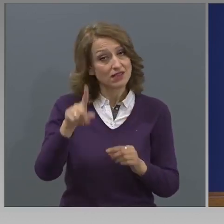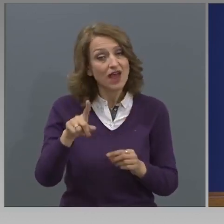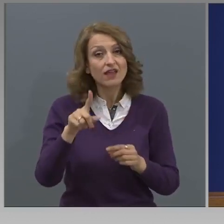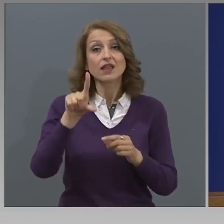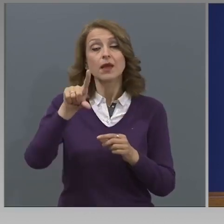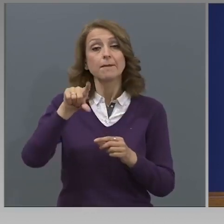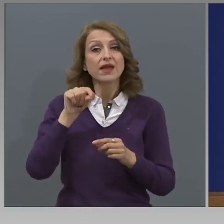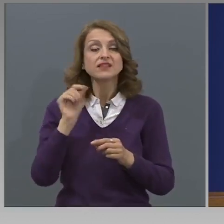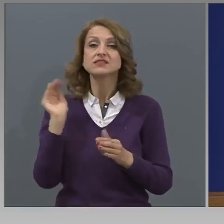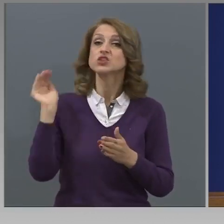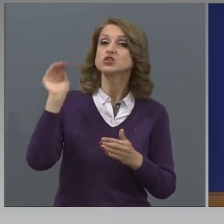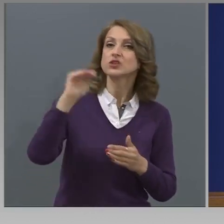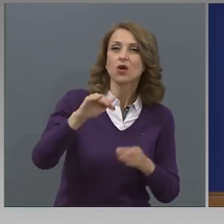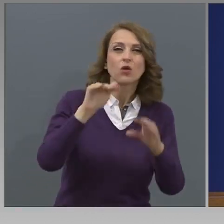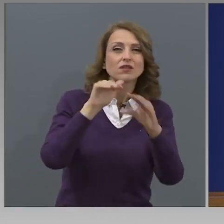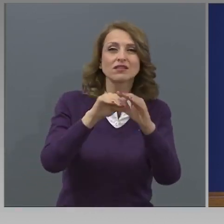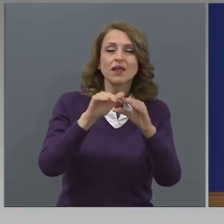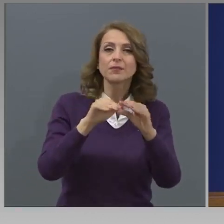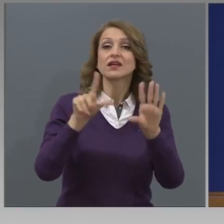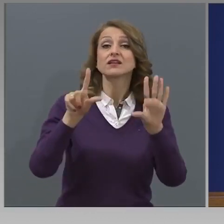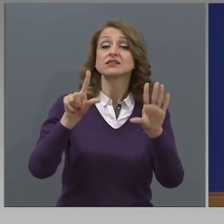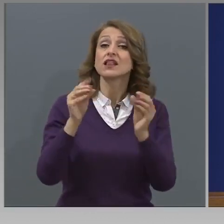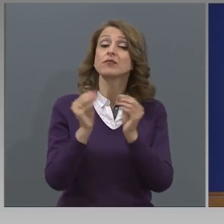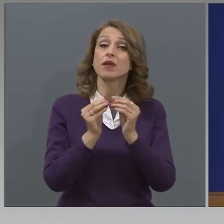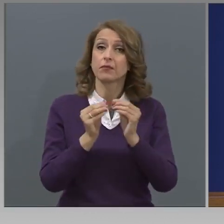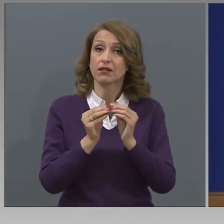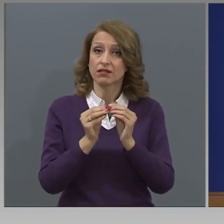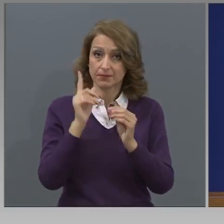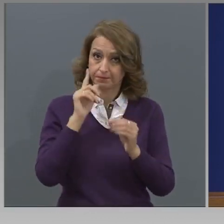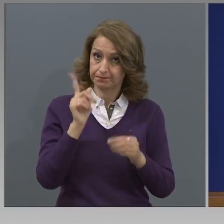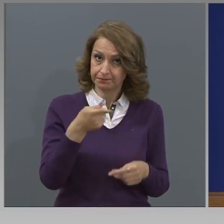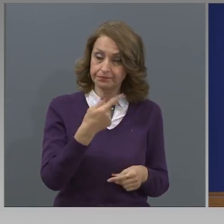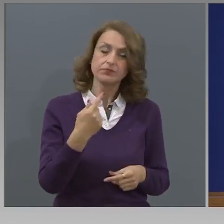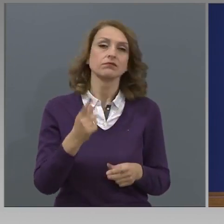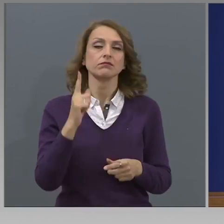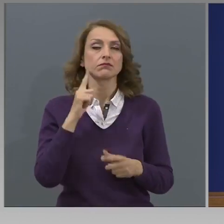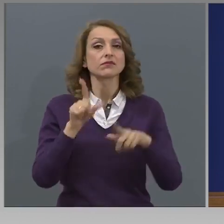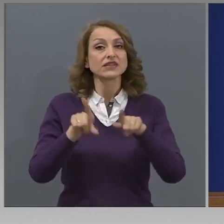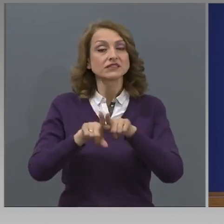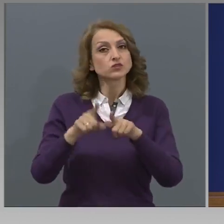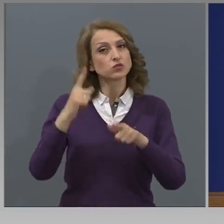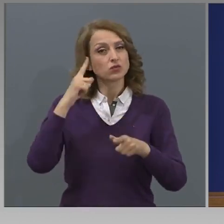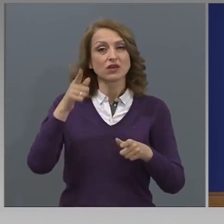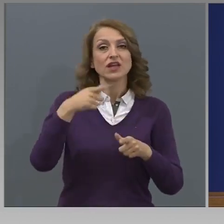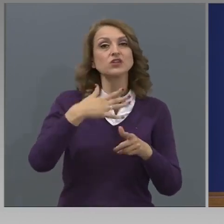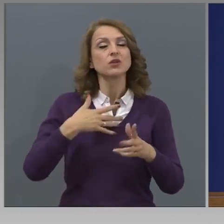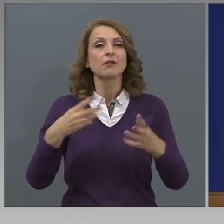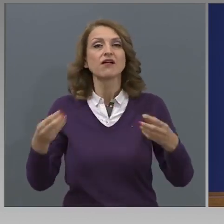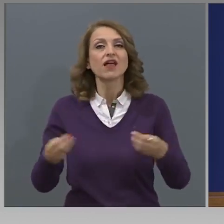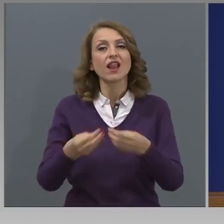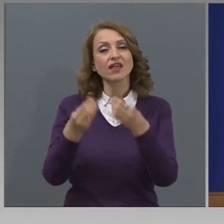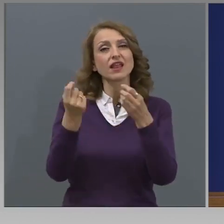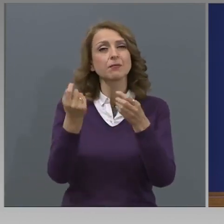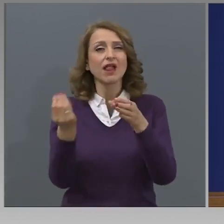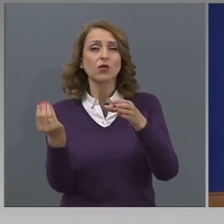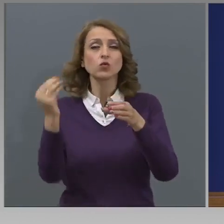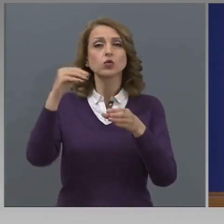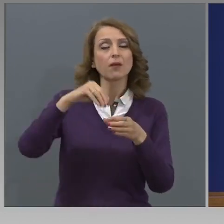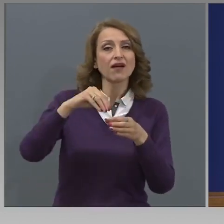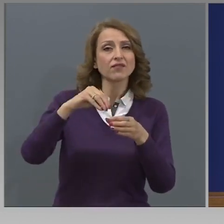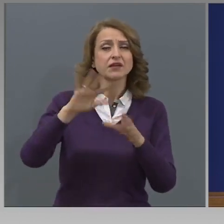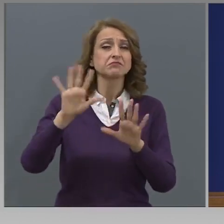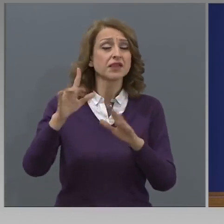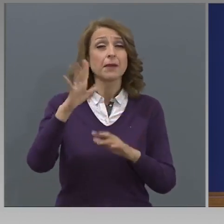бъдат преведени на 7 април. Знаете, че правителството гласува също така и великдинските добавки. Почти 50